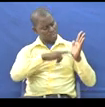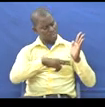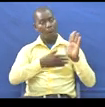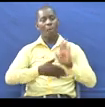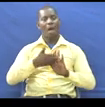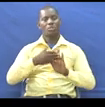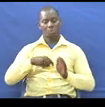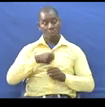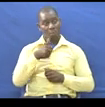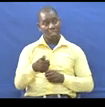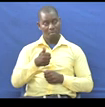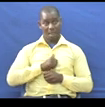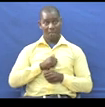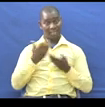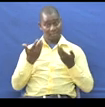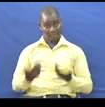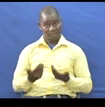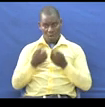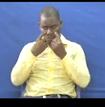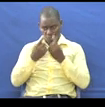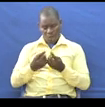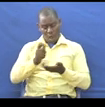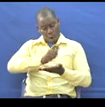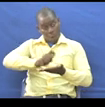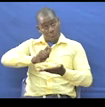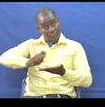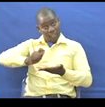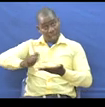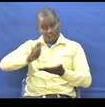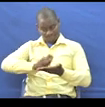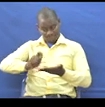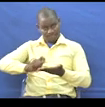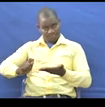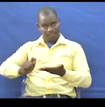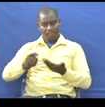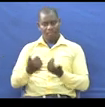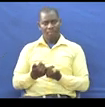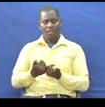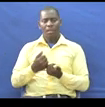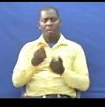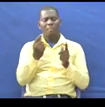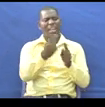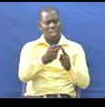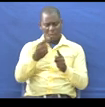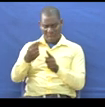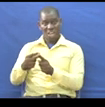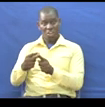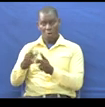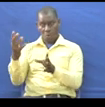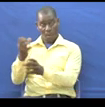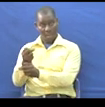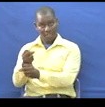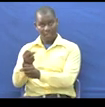We Mwenye Kwa Kuandika Ile Misamiati Udiyo Ipata Laba